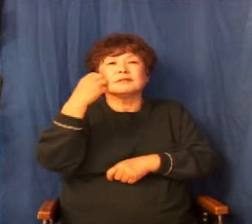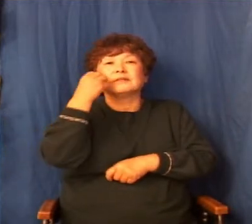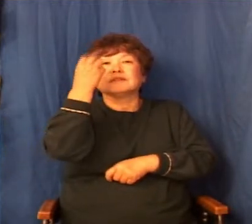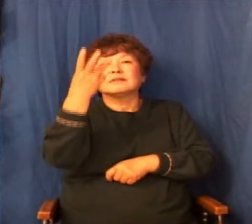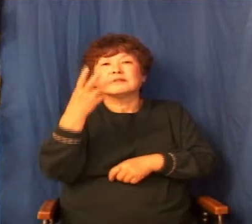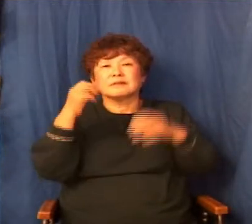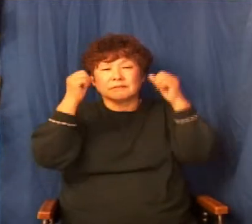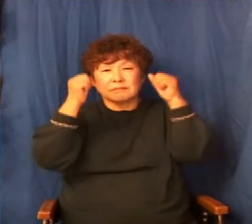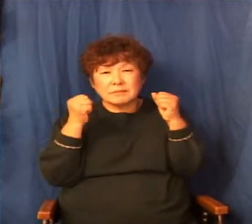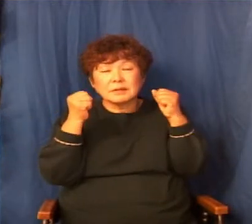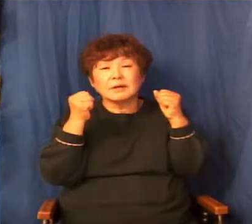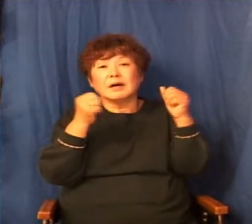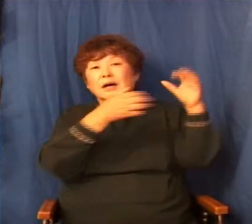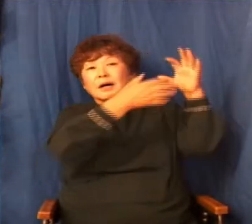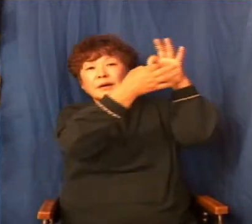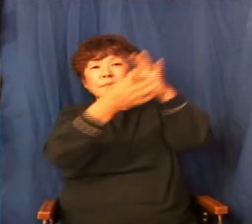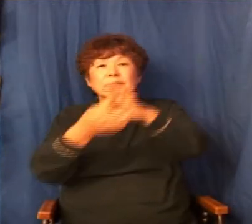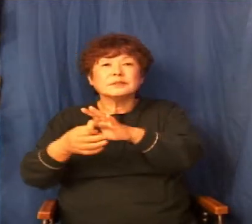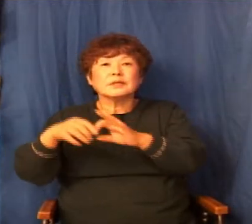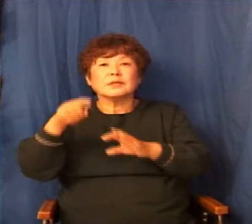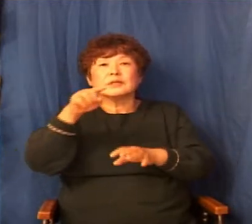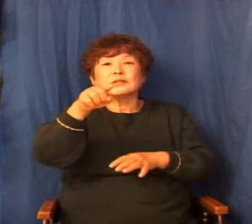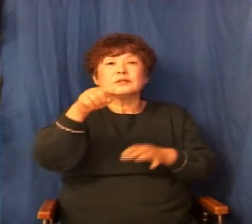머물면서 이 안에 있던